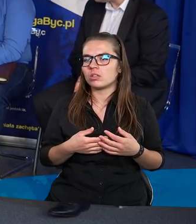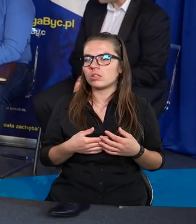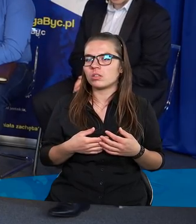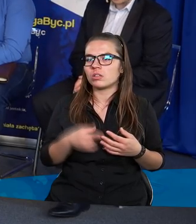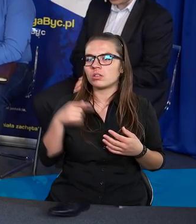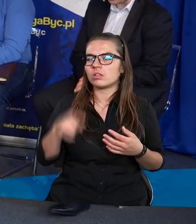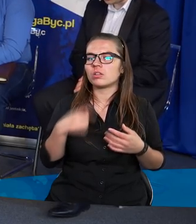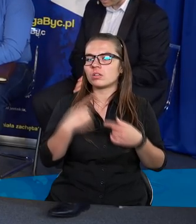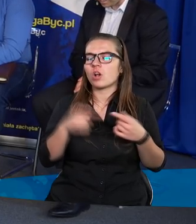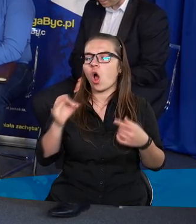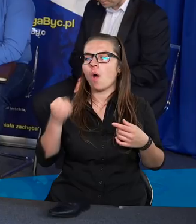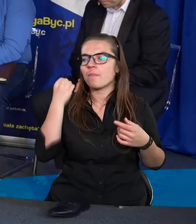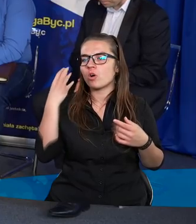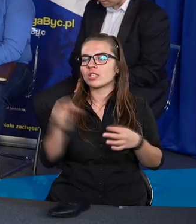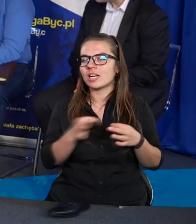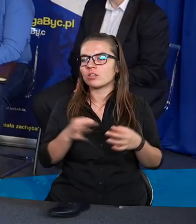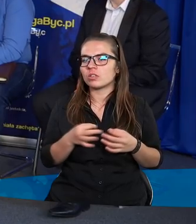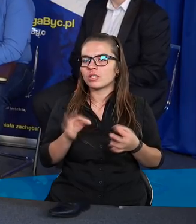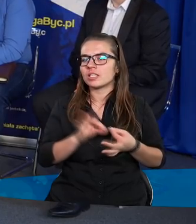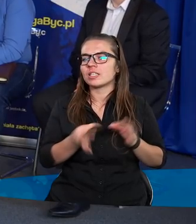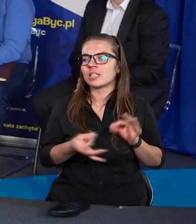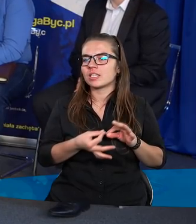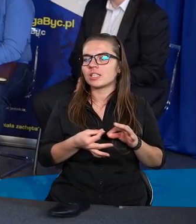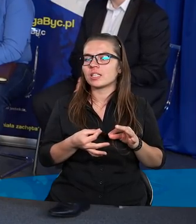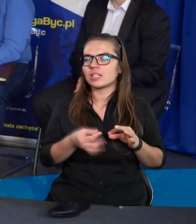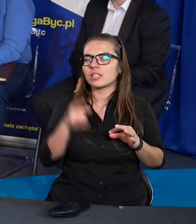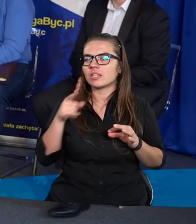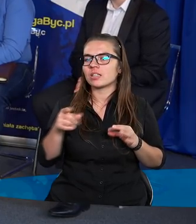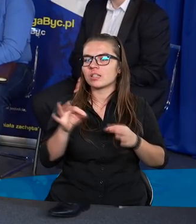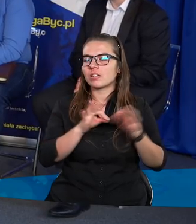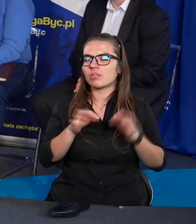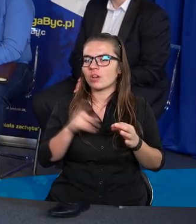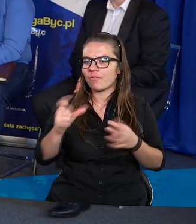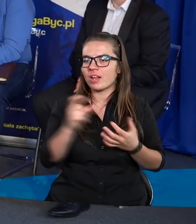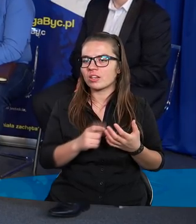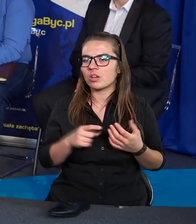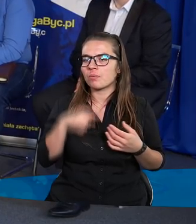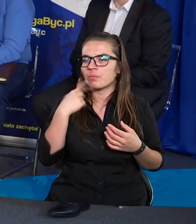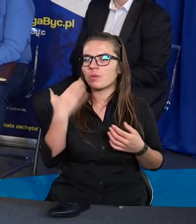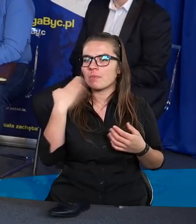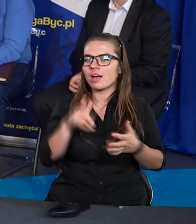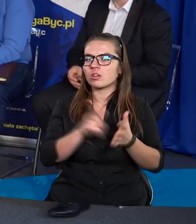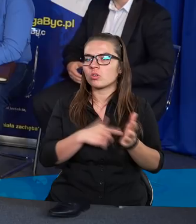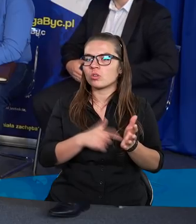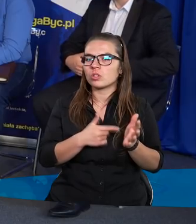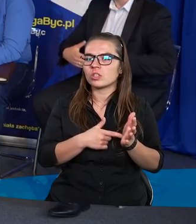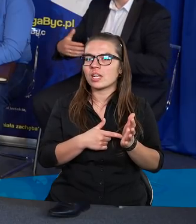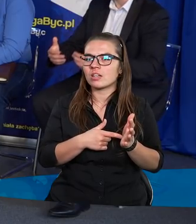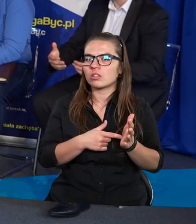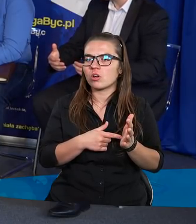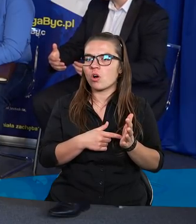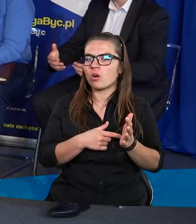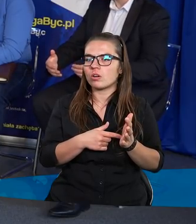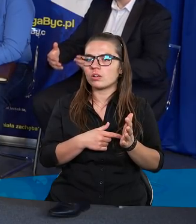Ja myślę teraz o Mojżeszu. Kiedy czytamy historie związane z Mojżeszem, zauważmy, że on bardzo często szedł na miejsce